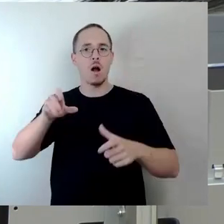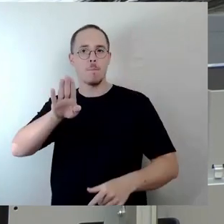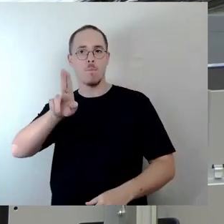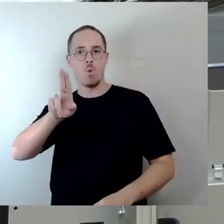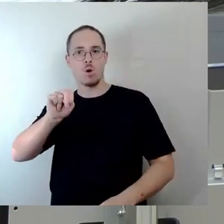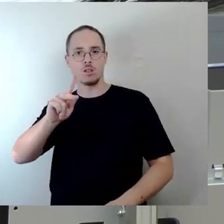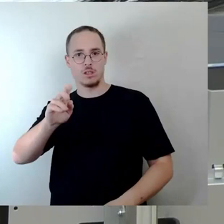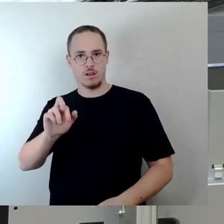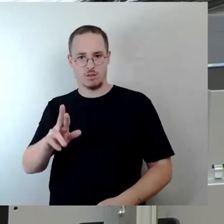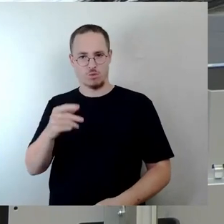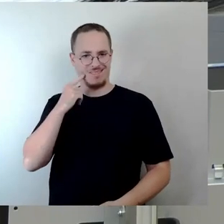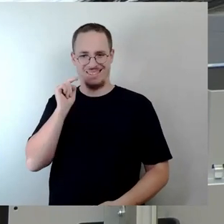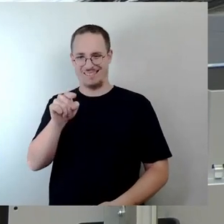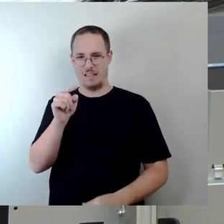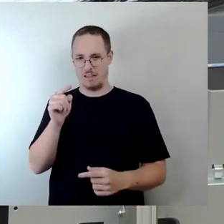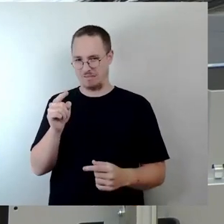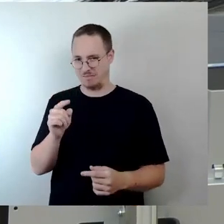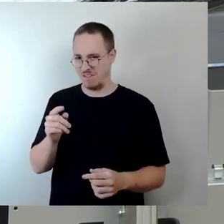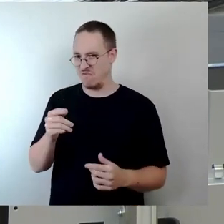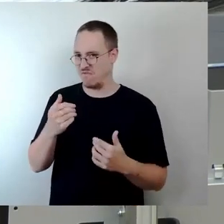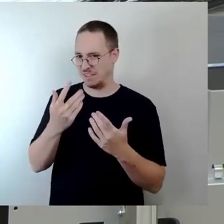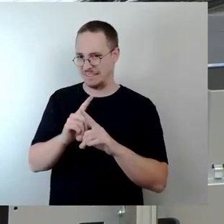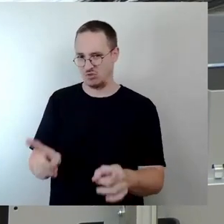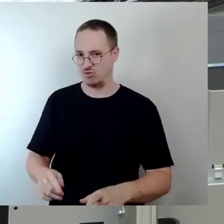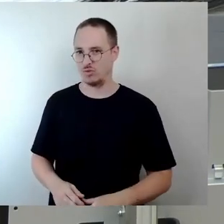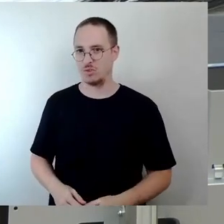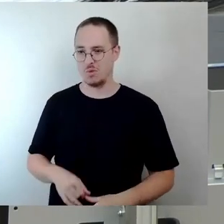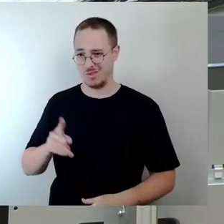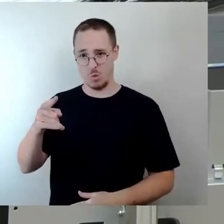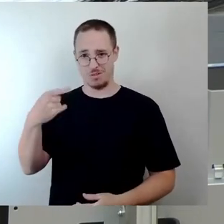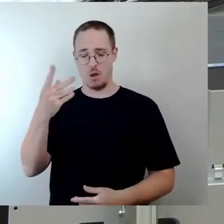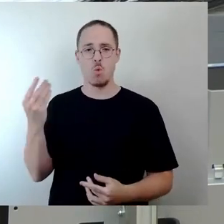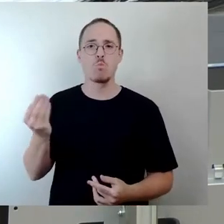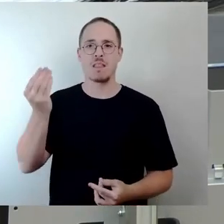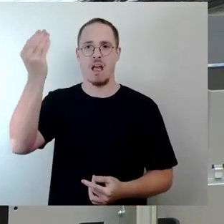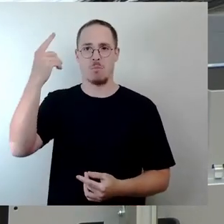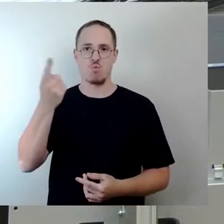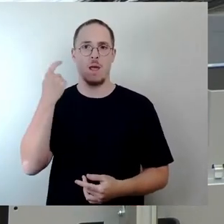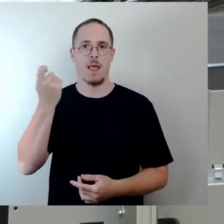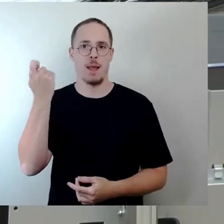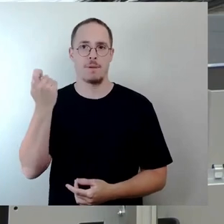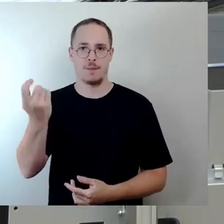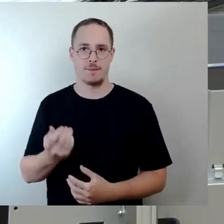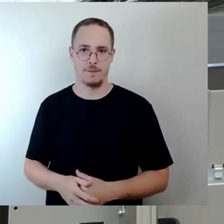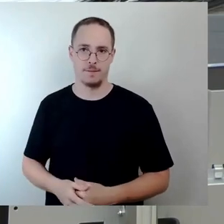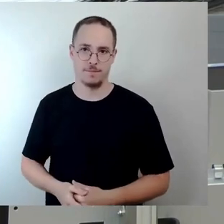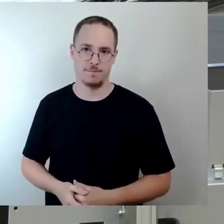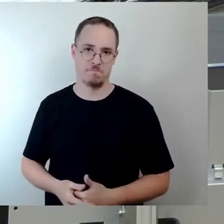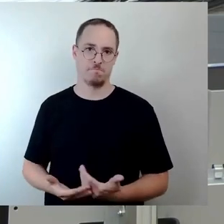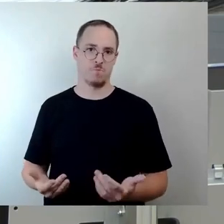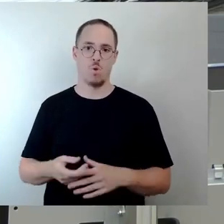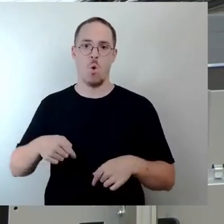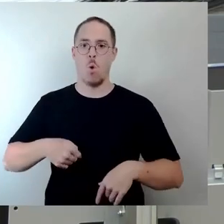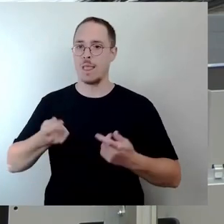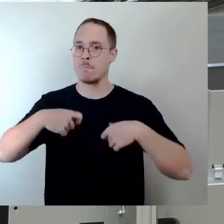der übertreibt maßlos. Dort soll ein Gebäude für eine Kultureinrichtung entstehen. Und wir werden heute auch keinen Baubeschluss fassen, sondern wir